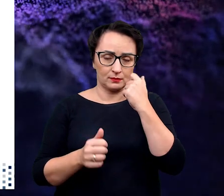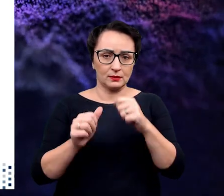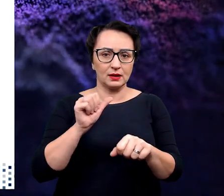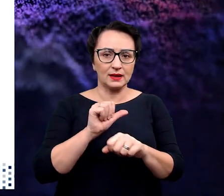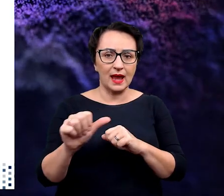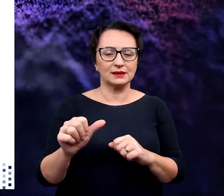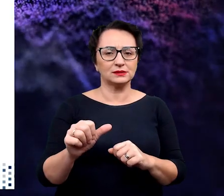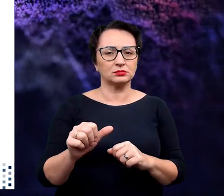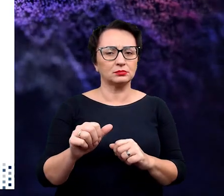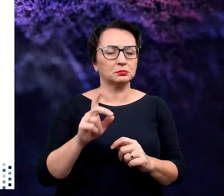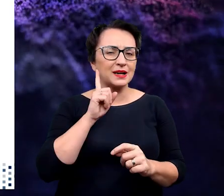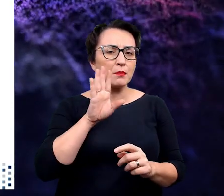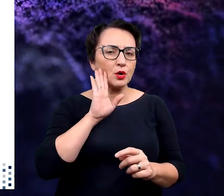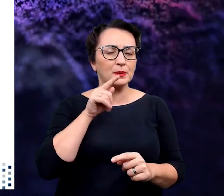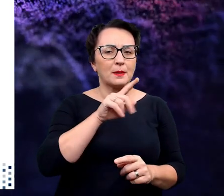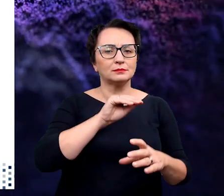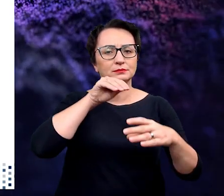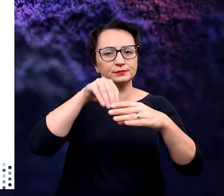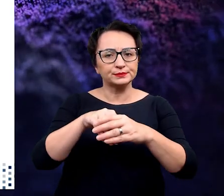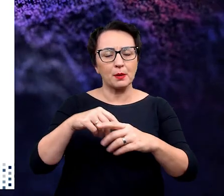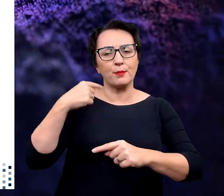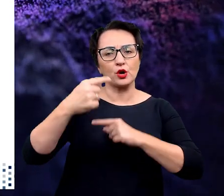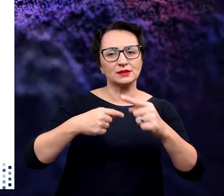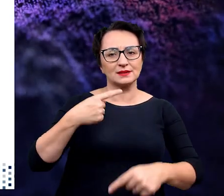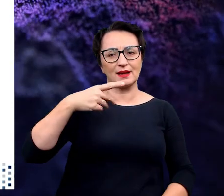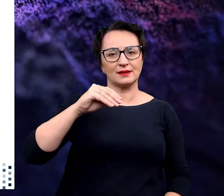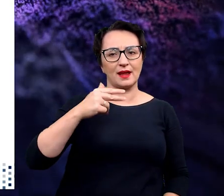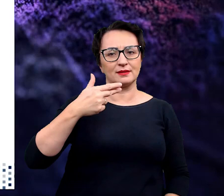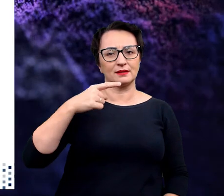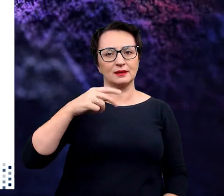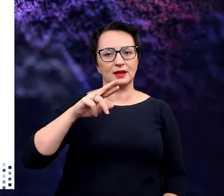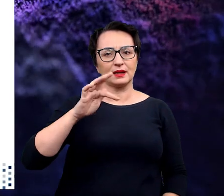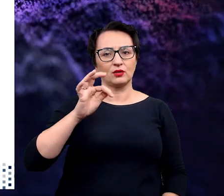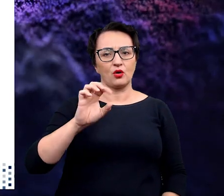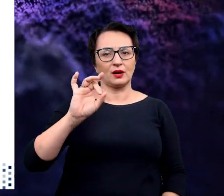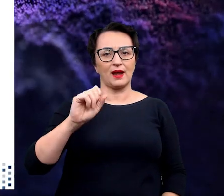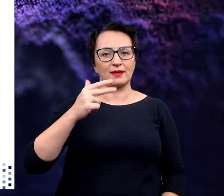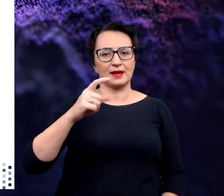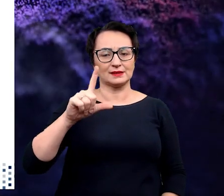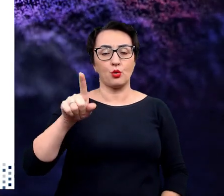są przesłanki do tego, że mogą brać udział w procesie dendrytogenezy.